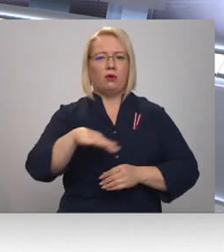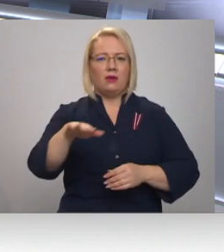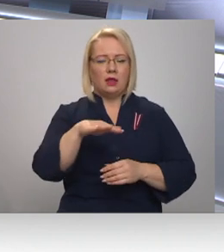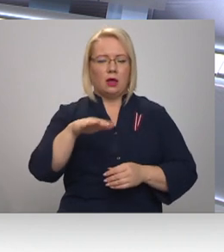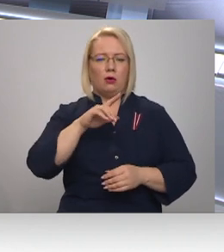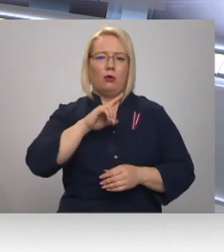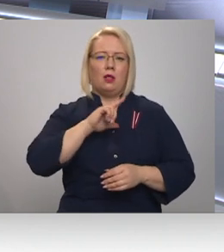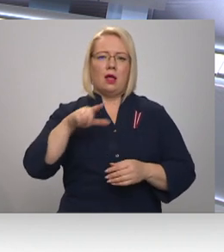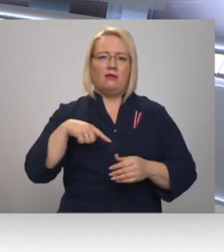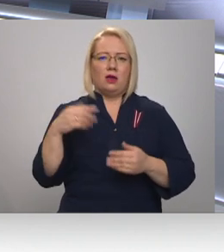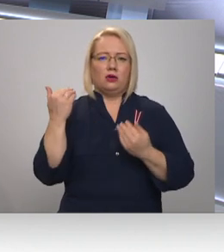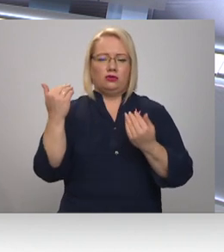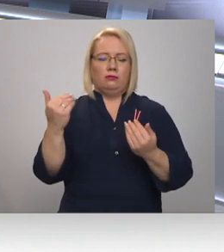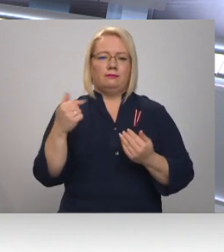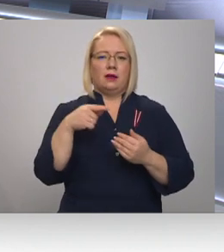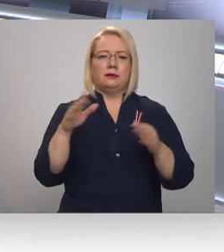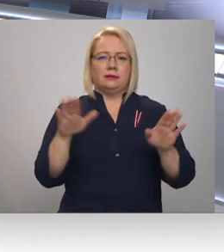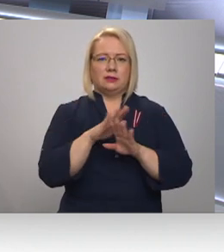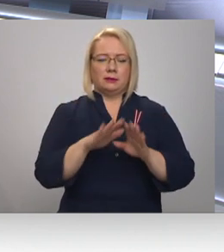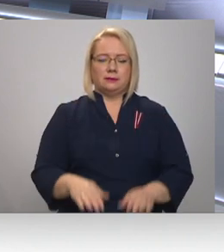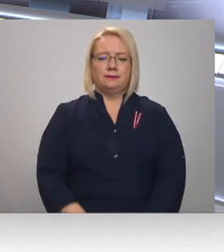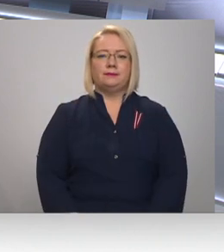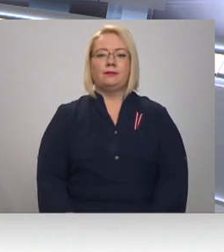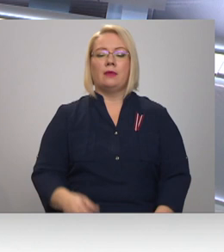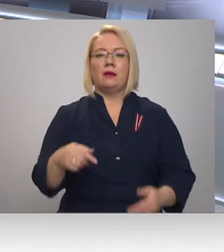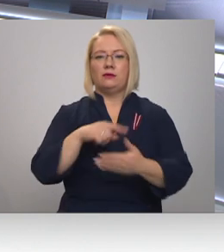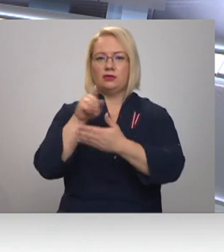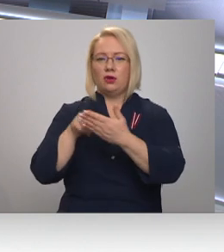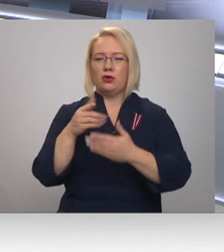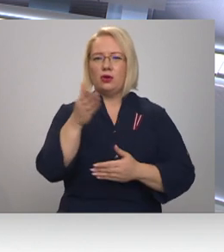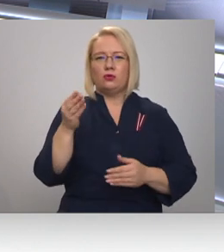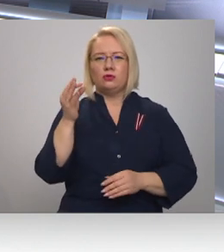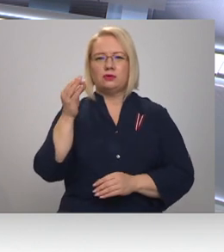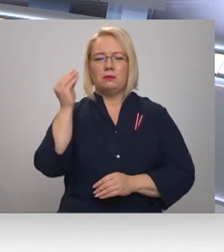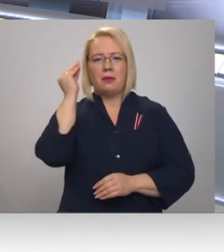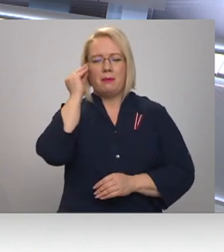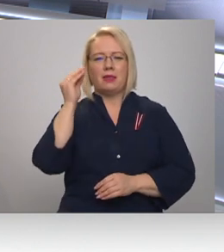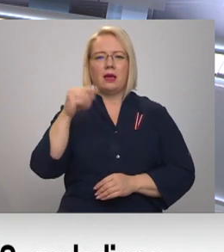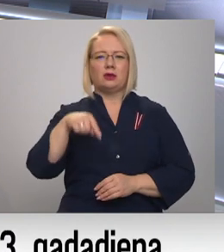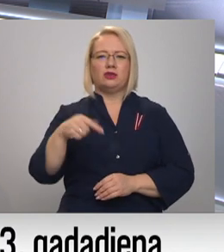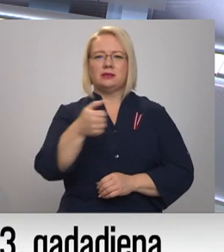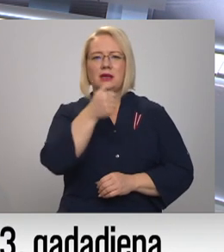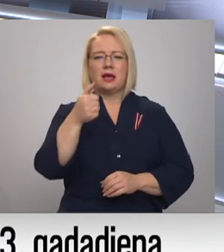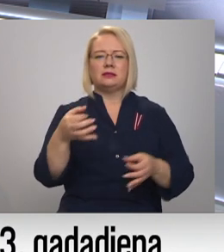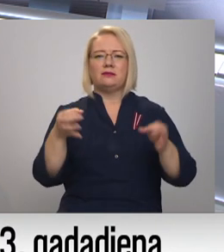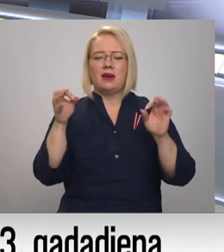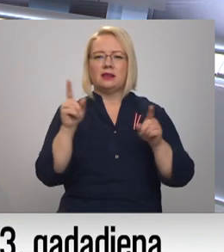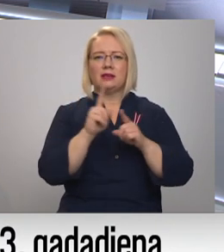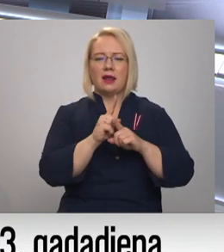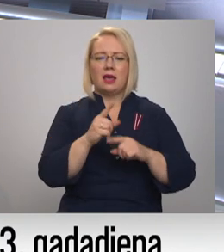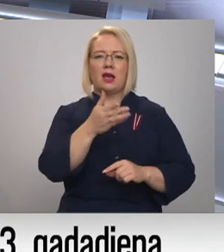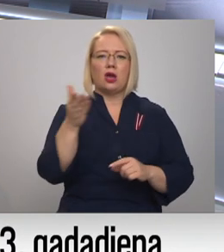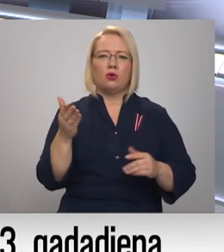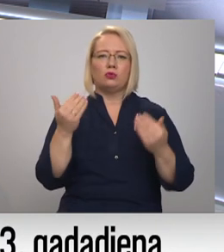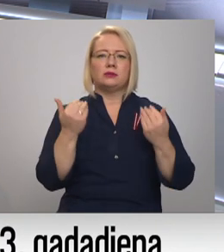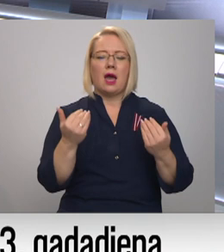Latvijas dziesmas. Kā jau pieminējāt, šis gads tiešām arī nozīmīgs. Arī tāpēc, ka pateicības sakot, jūs